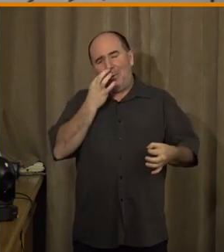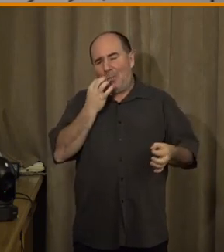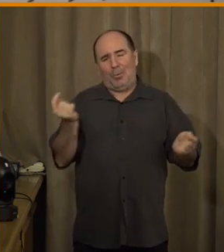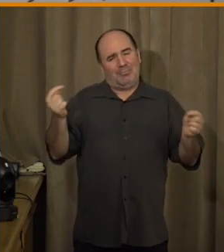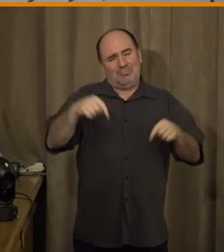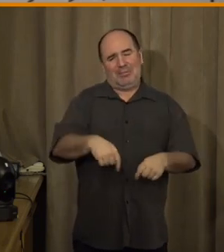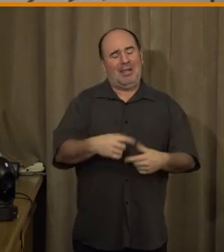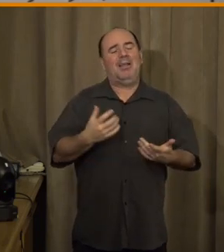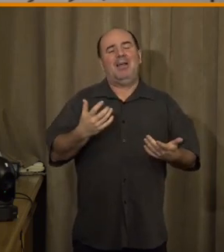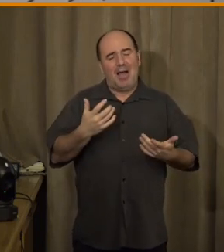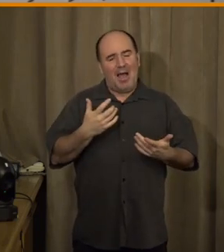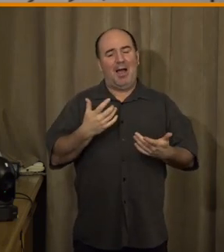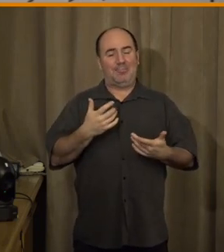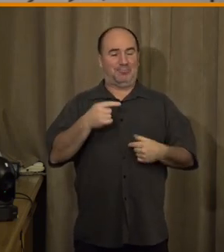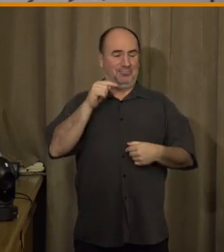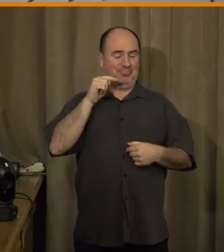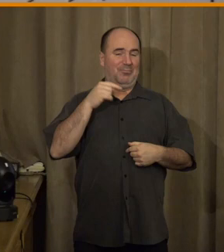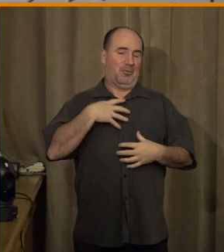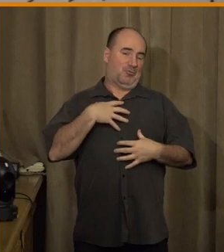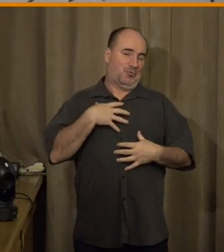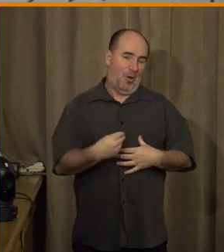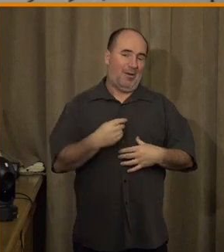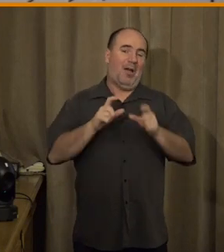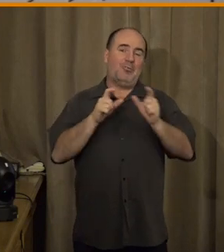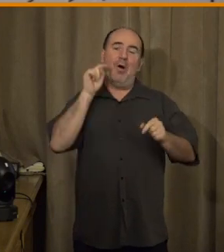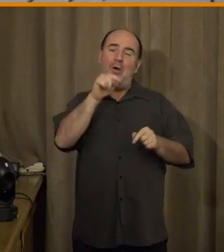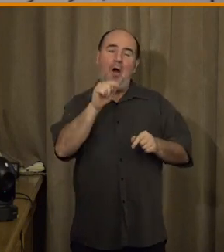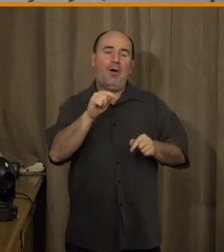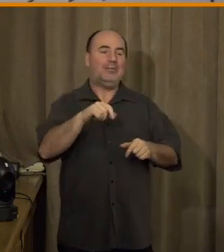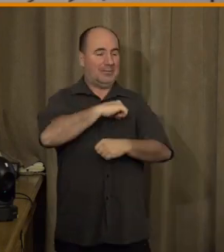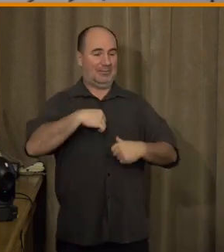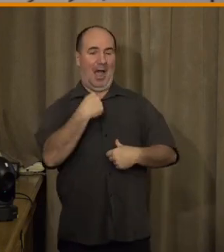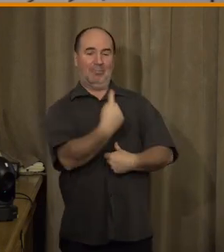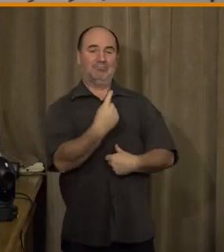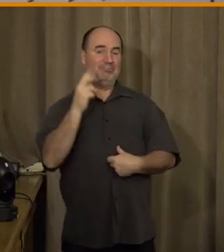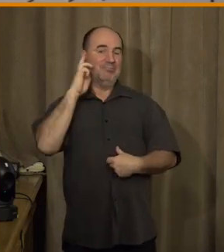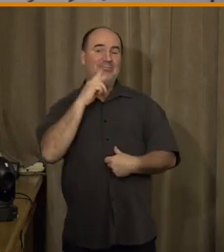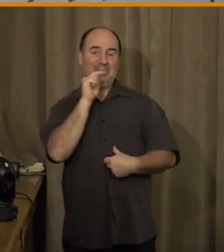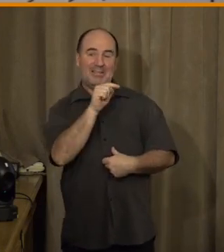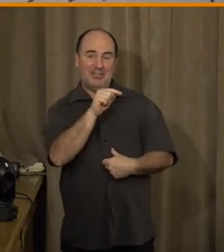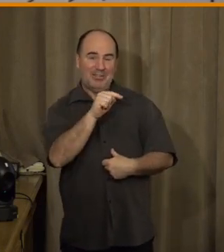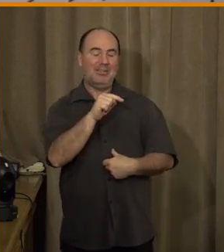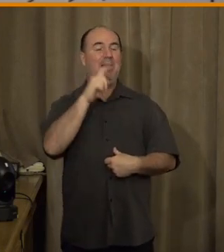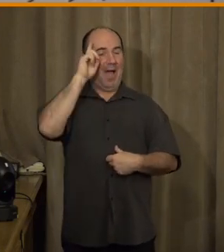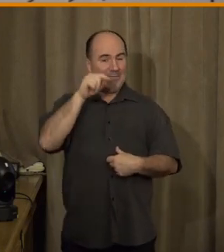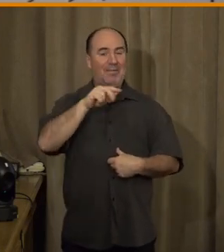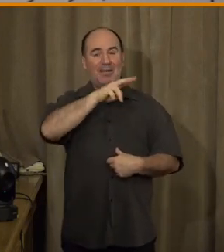navíc sám uživatelem. Je neslyšící a je to vlastně velmi důležité proto, že i v dnešní době je